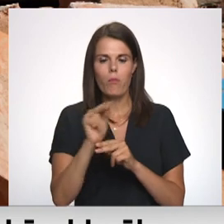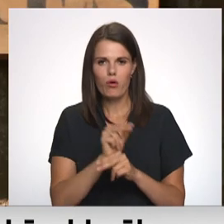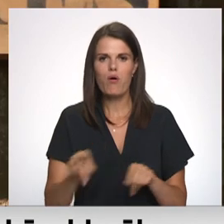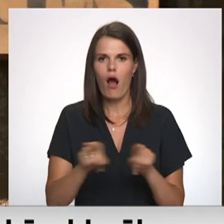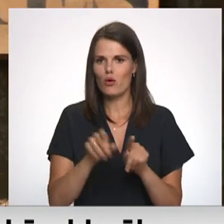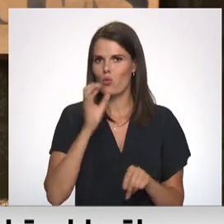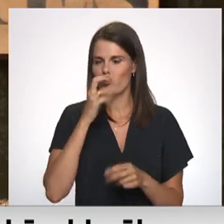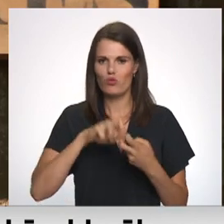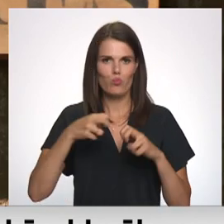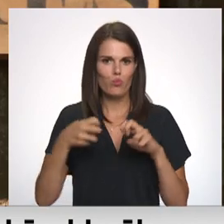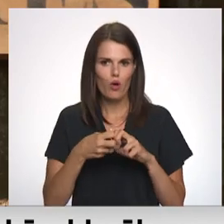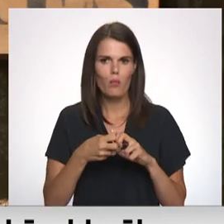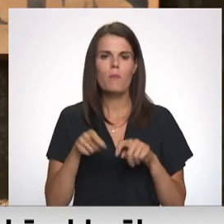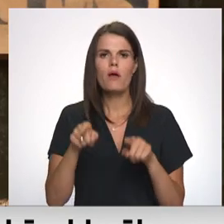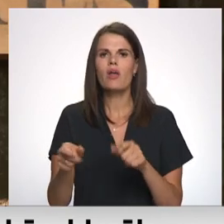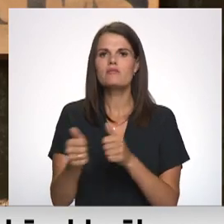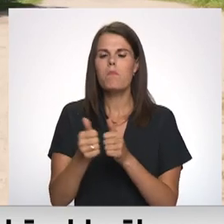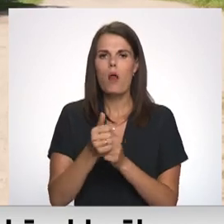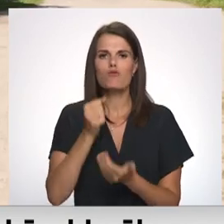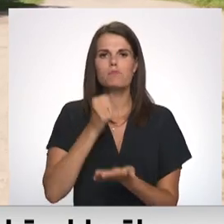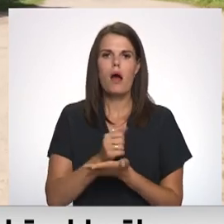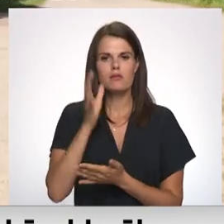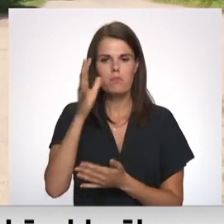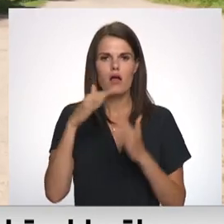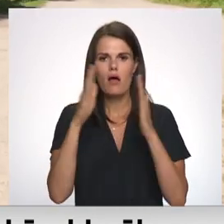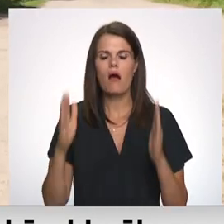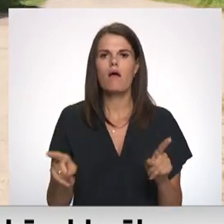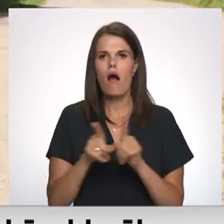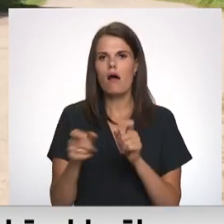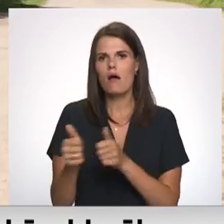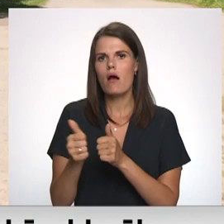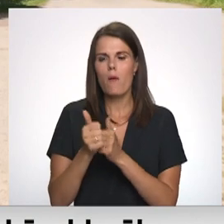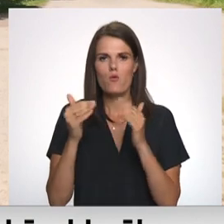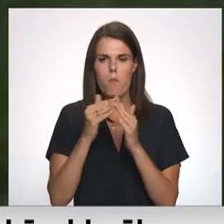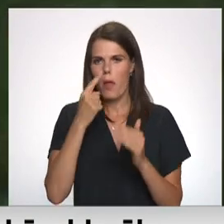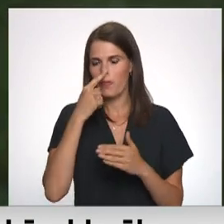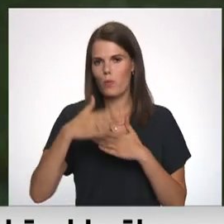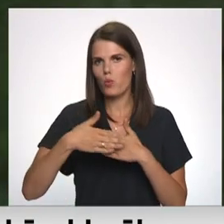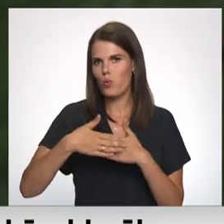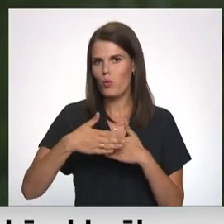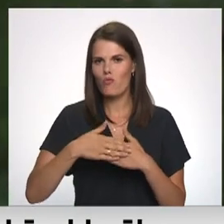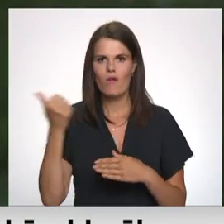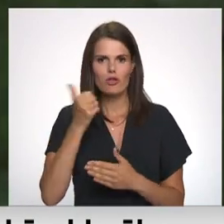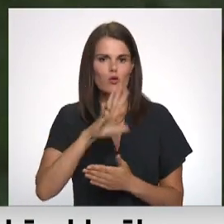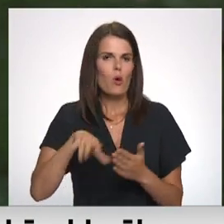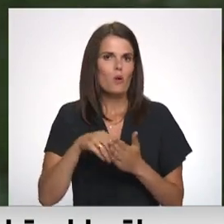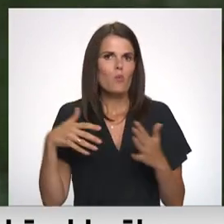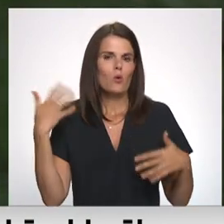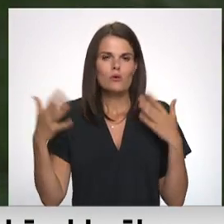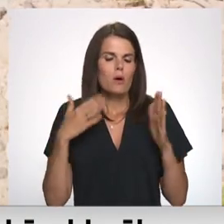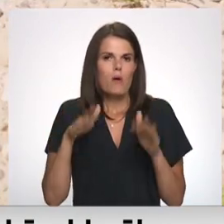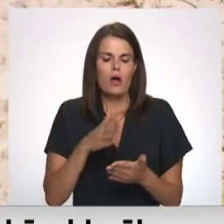ūdeni. Mešcieceris atrodas līdzās pagasta pārvaldes ēkai, arī kaimiņu māja ir pavisam tuvu. Viņi joprojām satraukt par